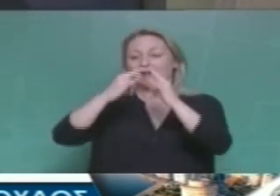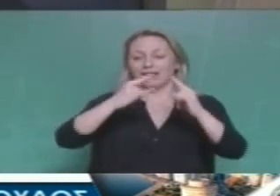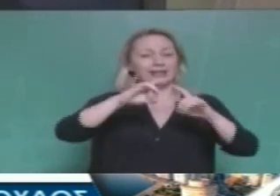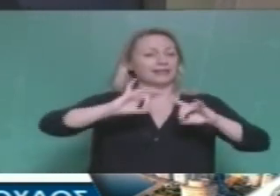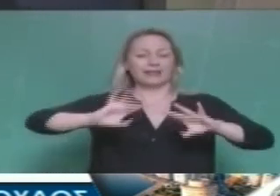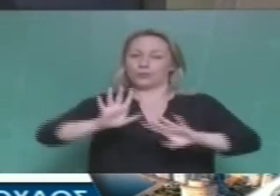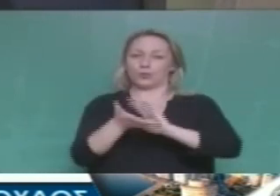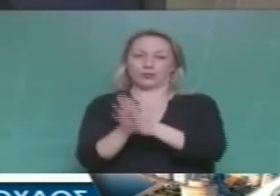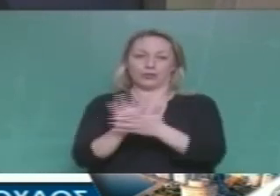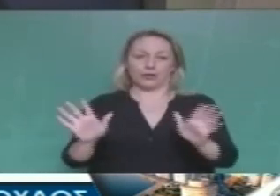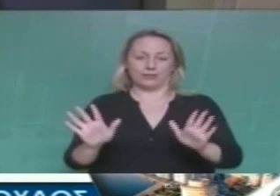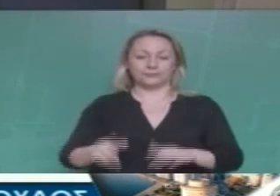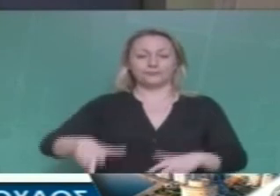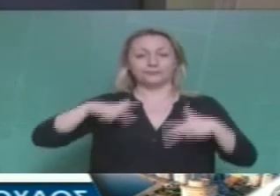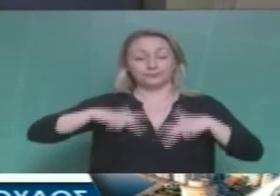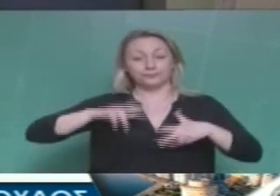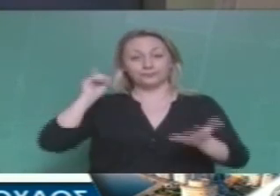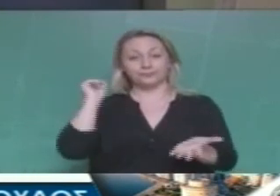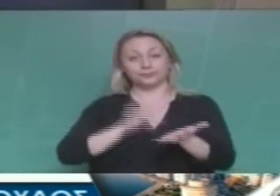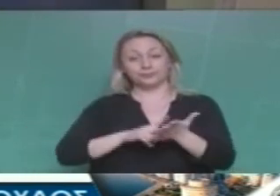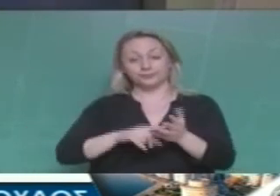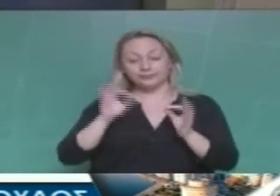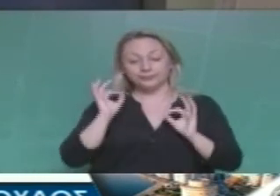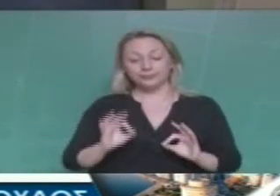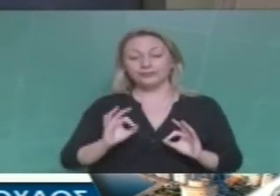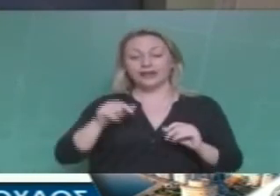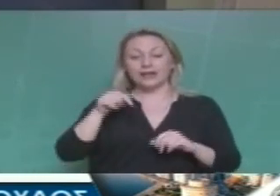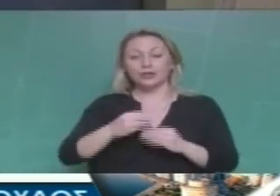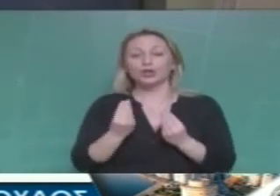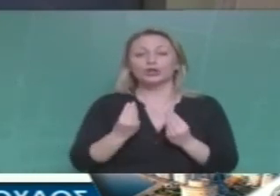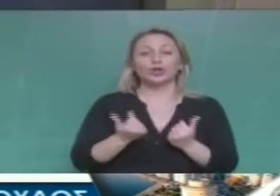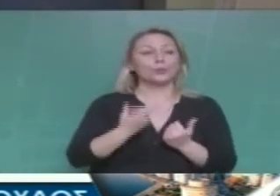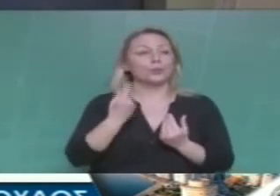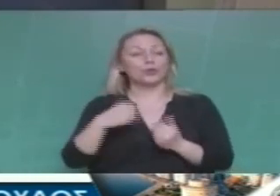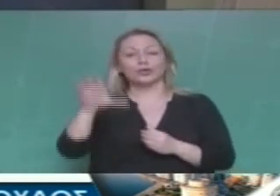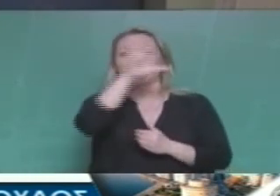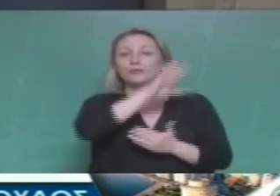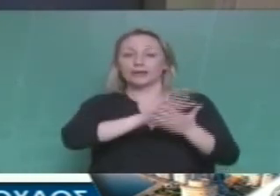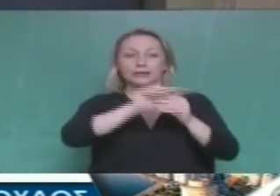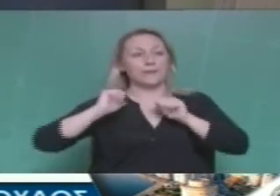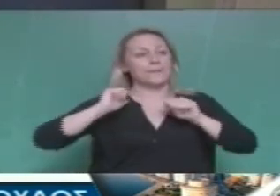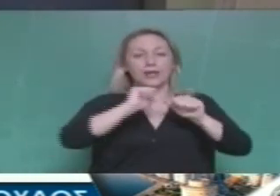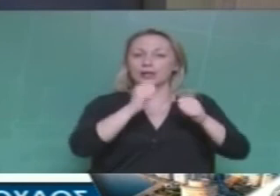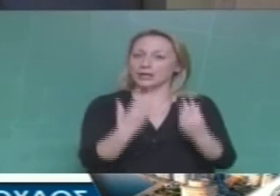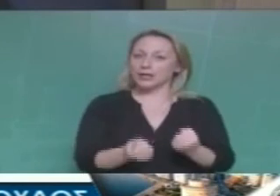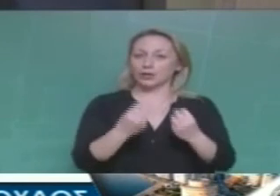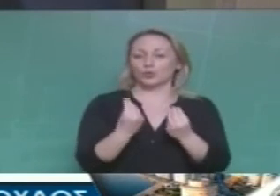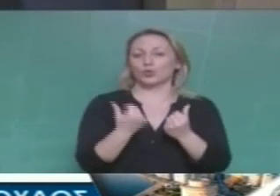η κυβέρνηση να αξιοποιήσει επιτέλους όλα τα μέσα άσκησης πίεσης που διαθέτει και διαθέτει